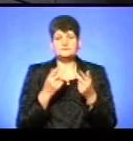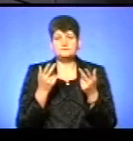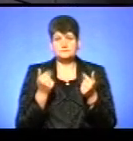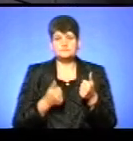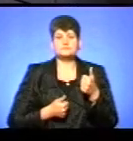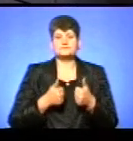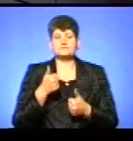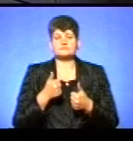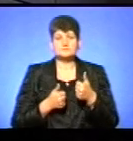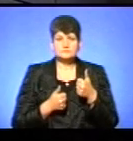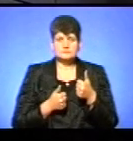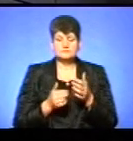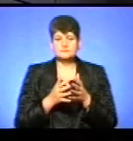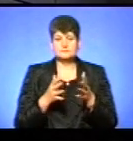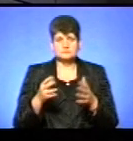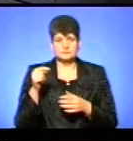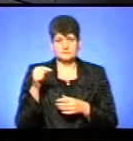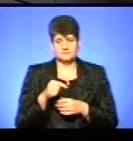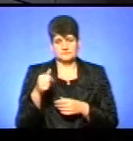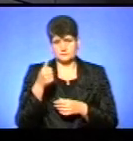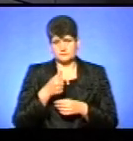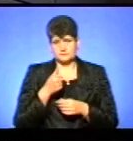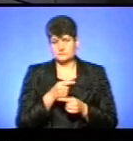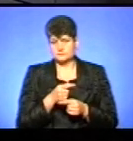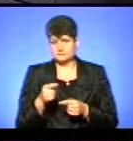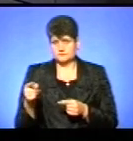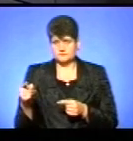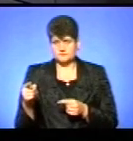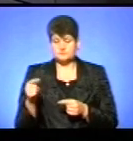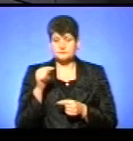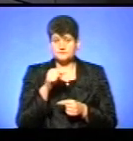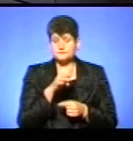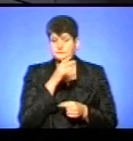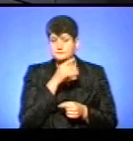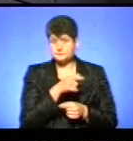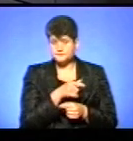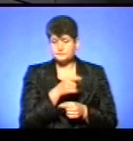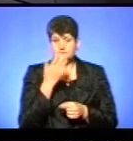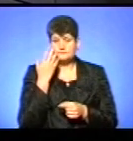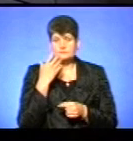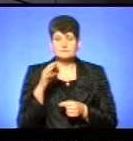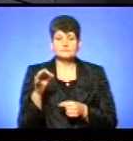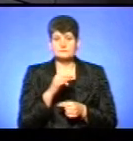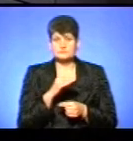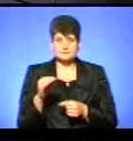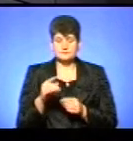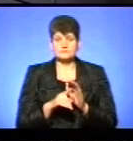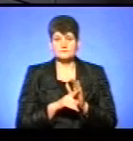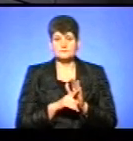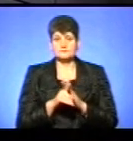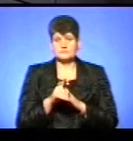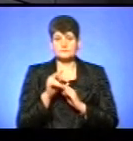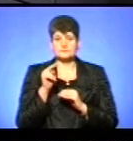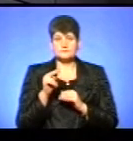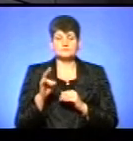змагання понад тисячу років. Тому що з того часу, коли офіційно постала Православна